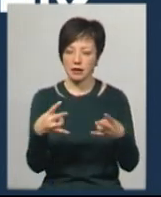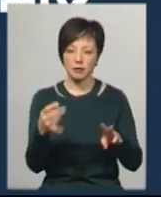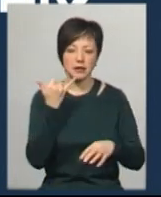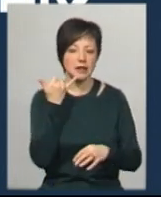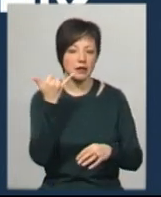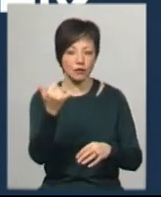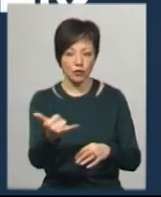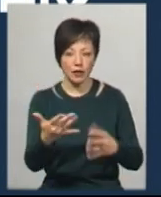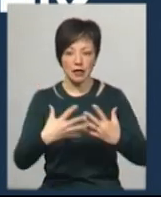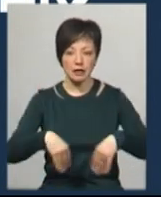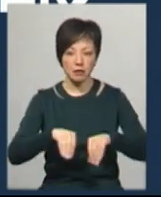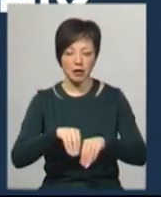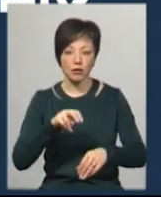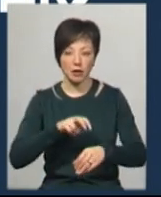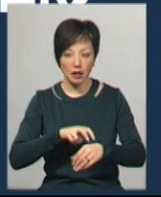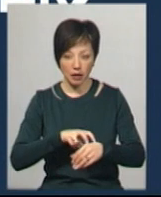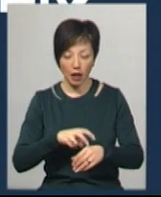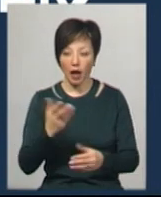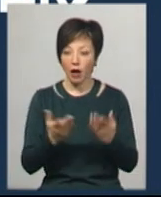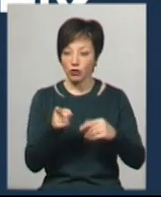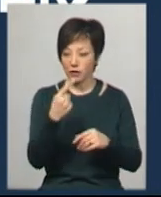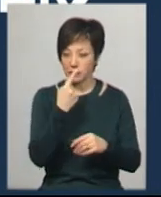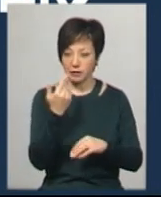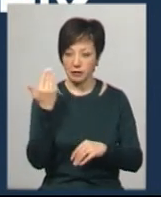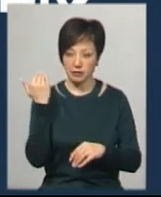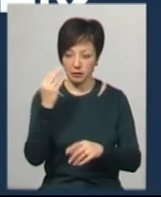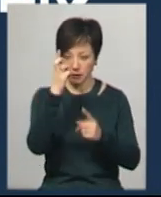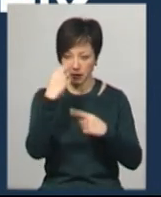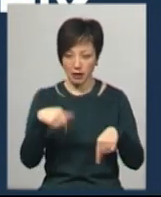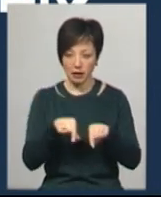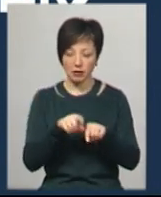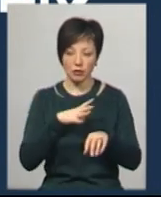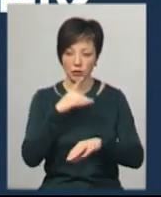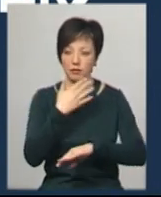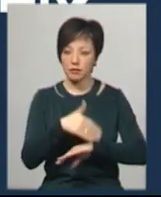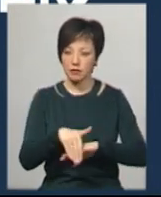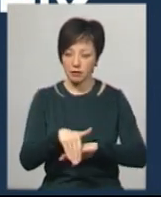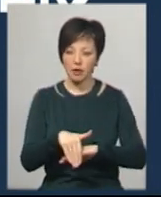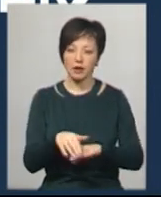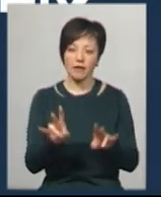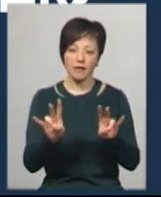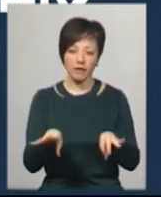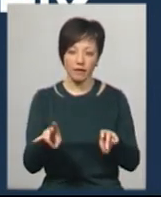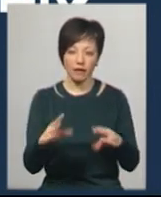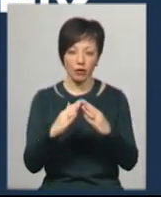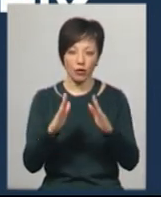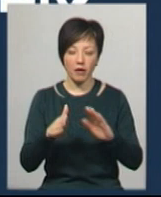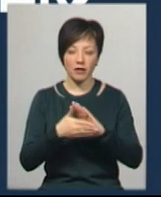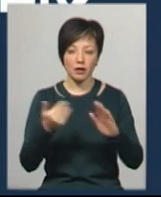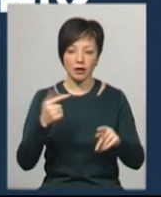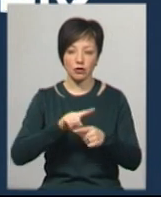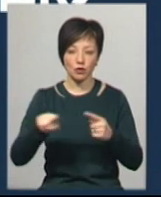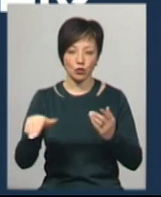зателефонувати сімейному лікарю. А якщо ви недавно були в країні, де поширюється коронавірус, залишайтесь вдома та викликайте